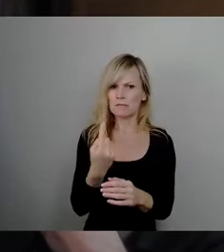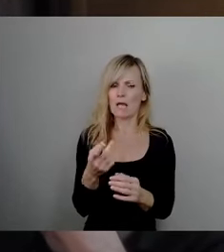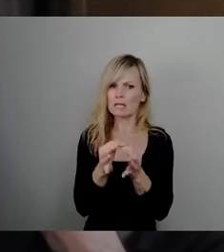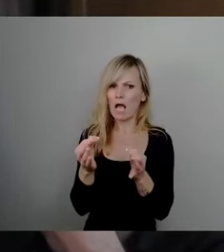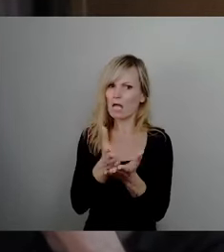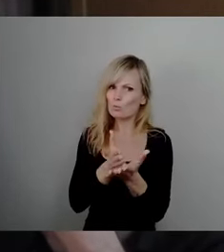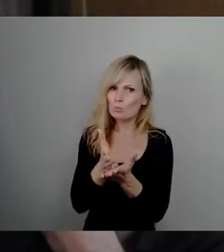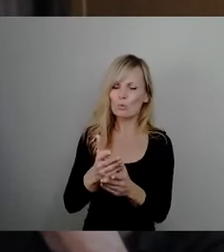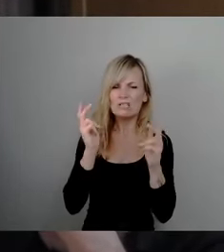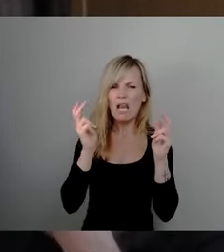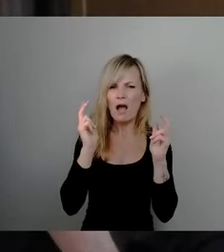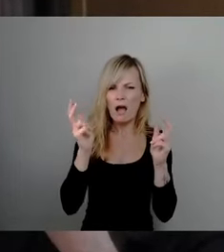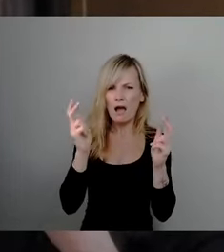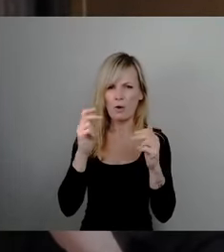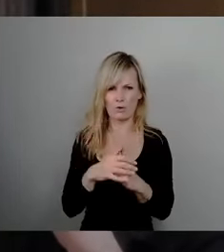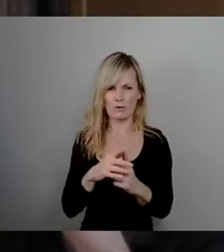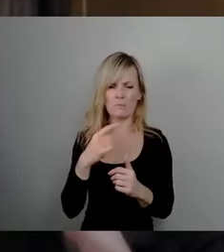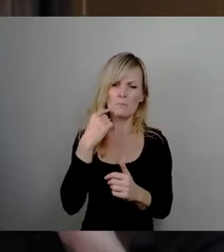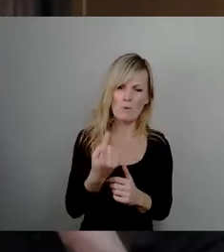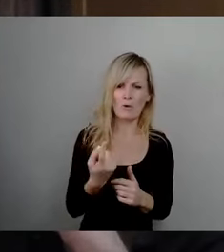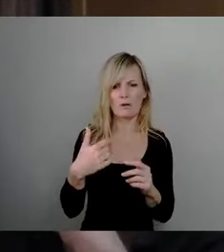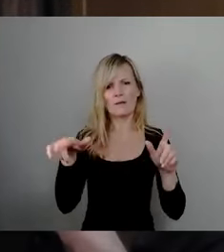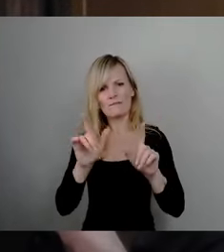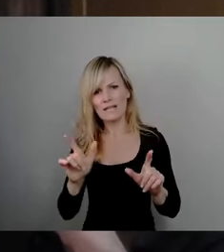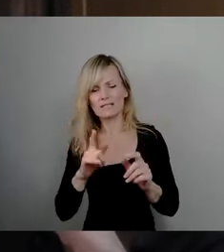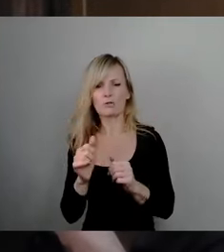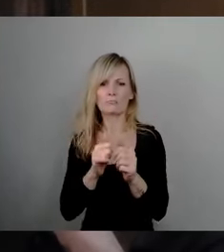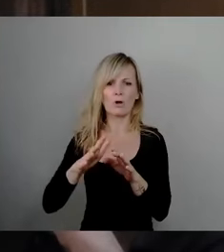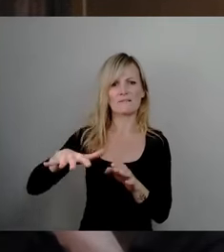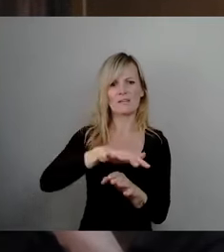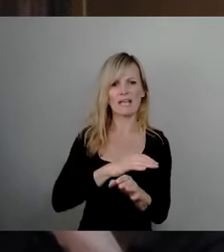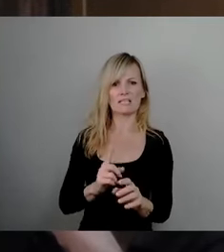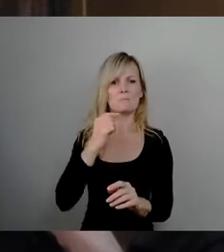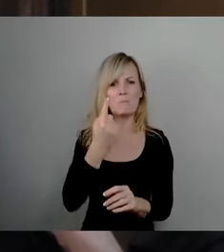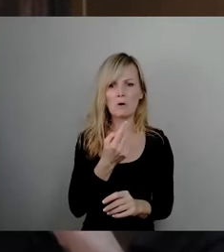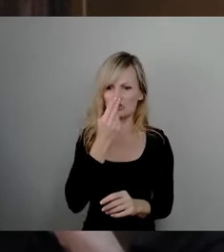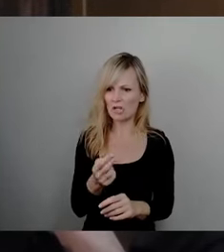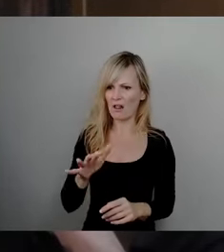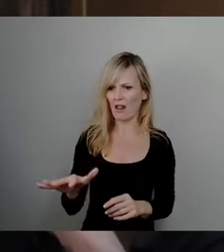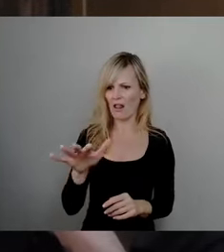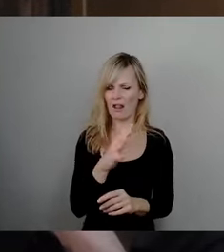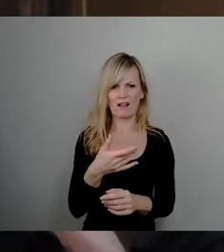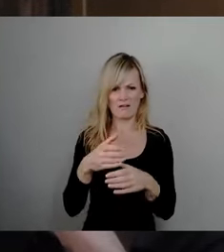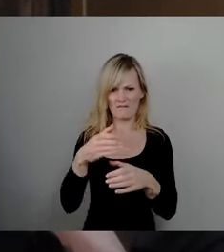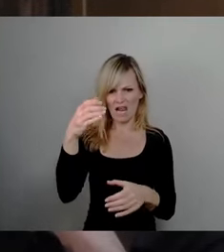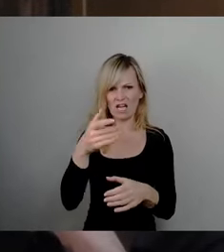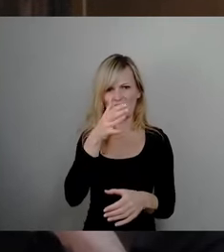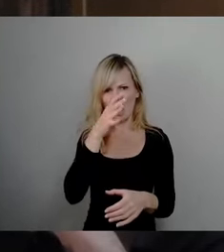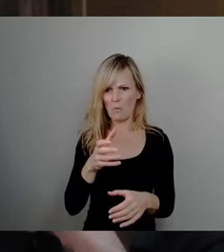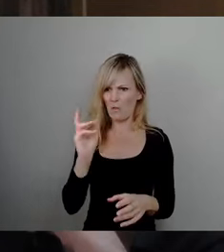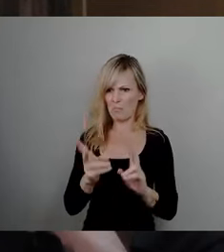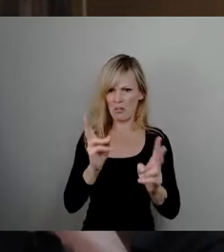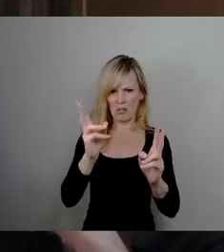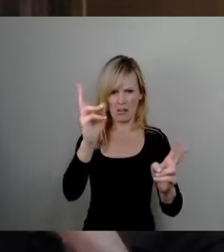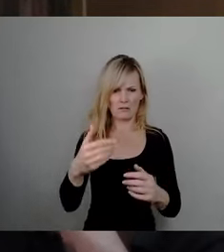Am nächsten Tag auf Freizeit, Sportflächen, sieht man Alkoholflaschen. Wenn das Ordnungsamt hinzugerufen wird, so